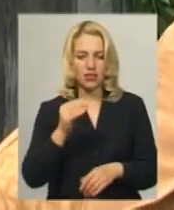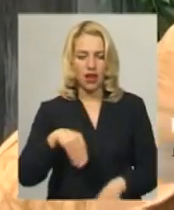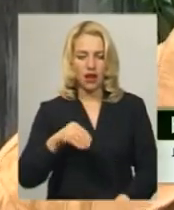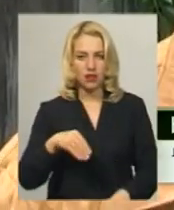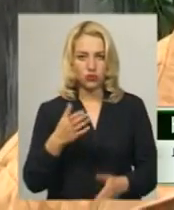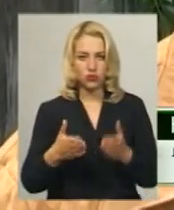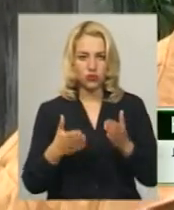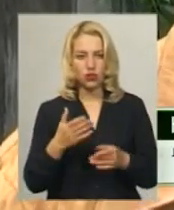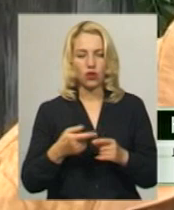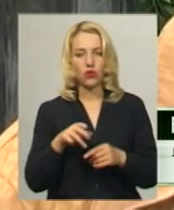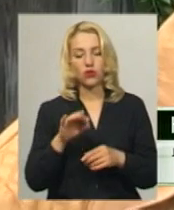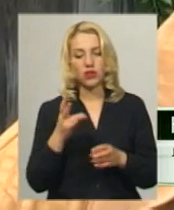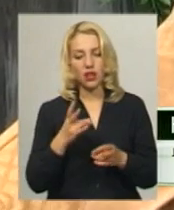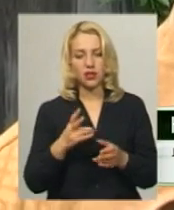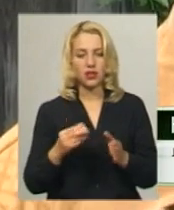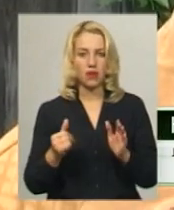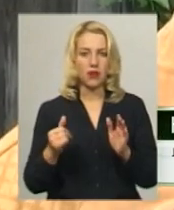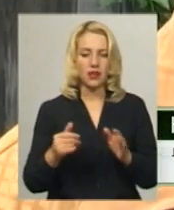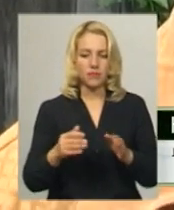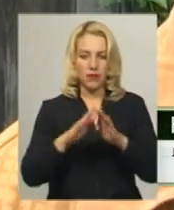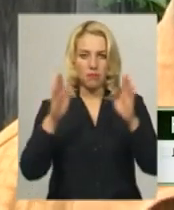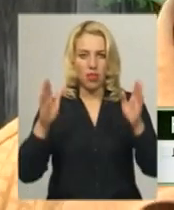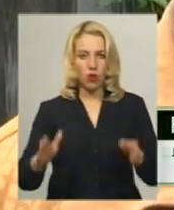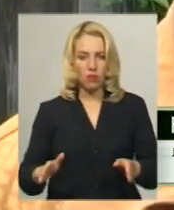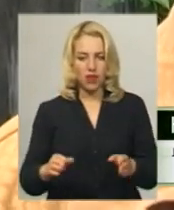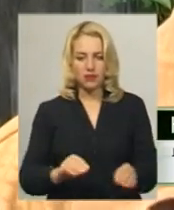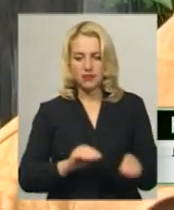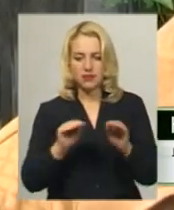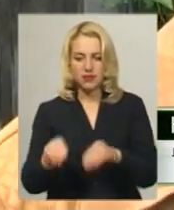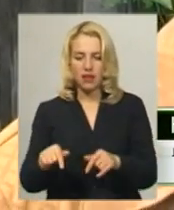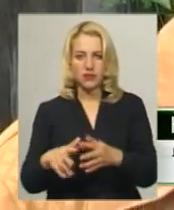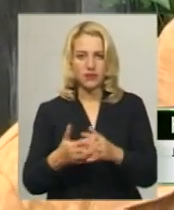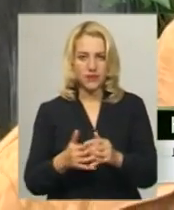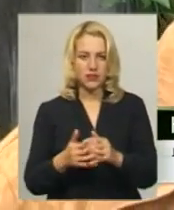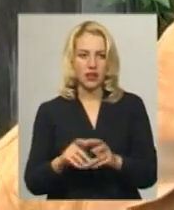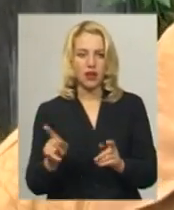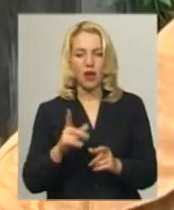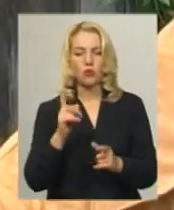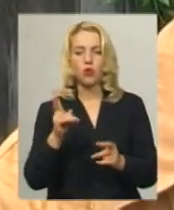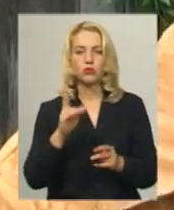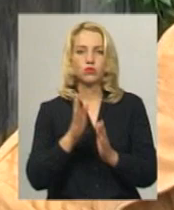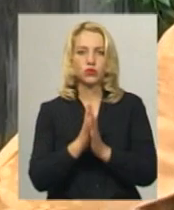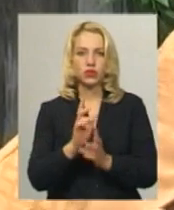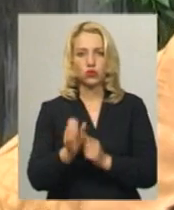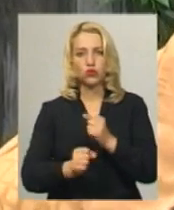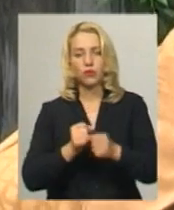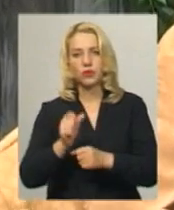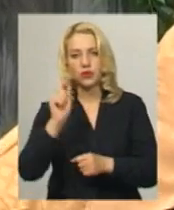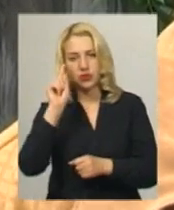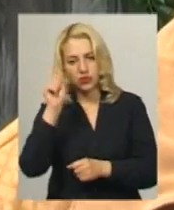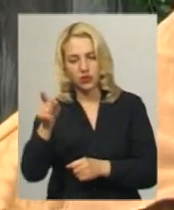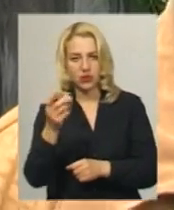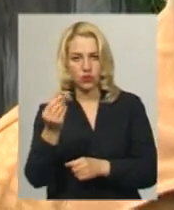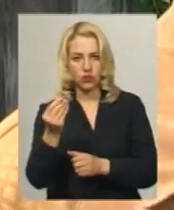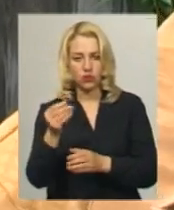Якщо на карточку, то це ж треба ставити чи банкомат, чи просити когось, аби хтось їхав та знімав гроші. А так ми їм приносимо, у них гроші на